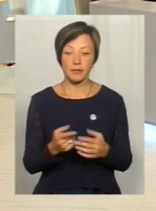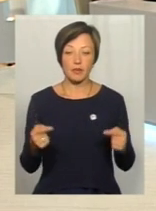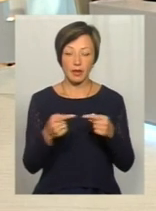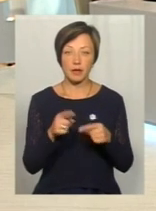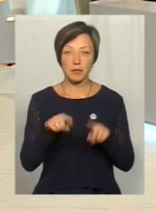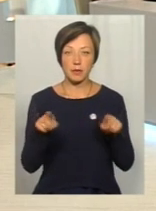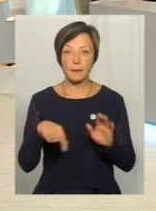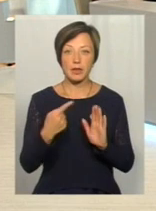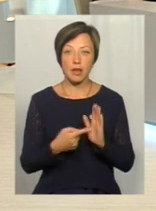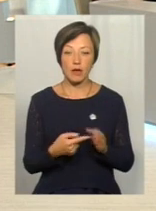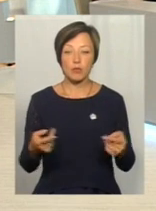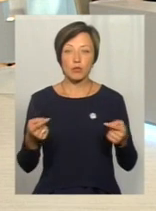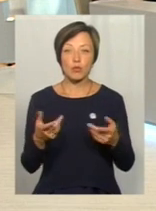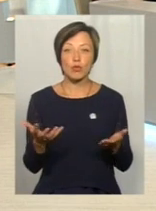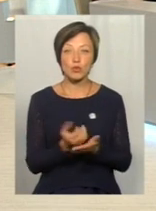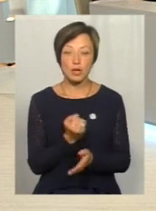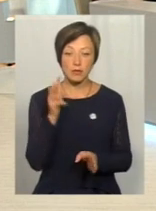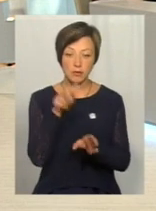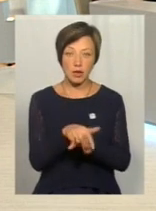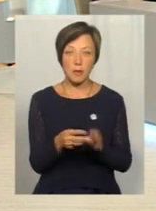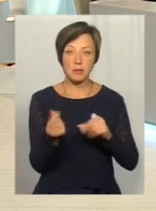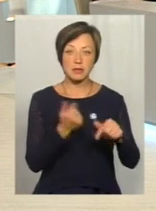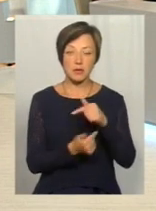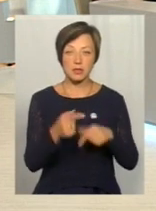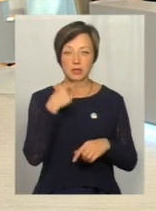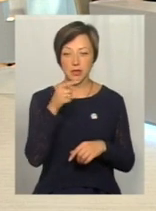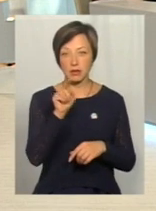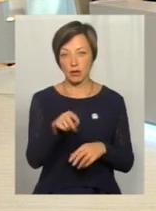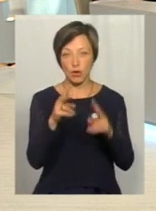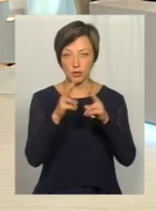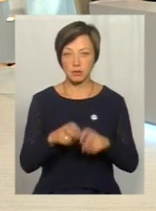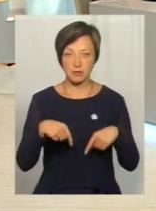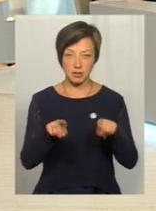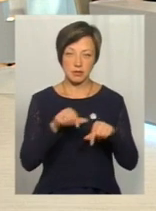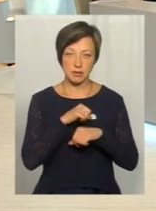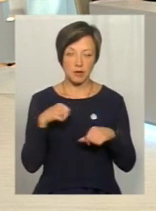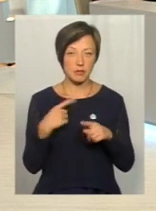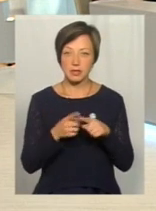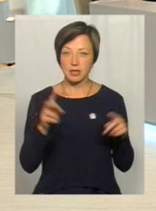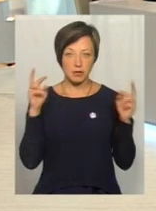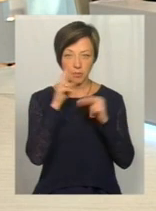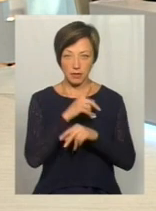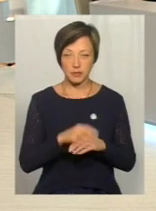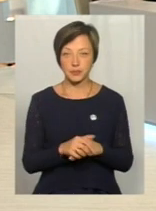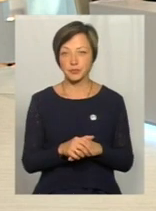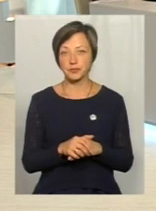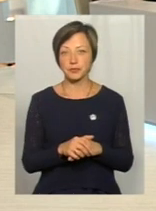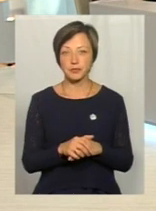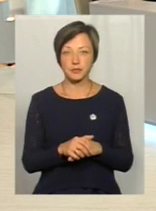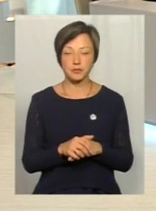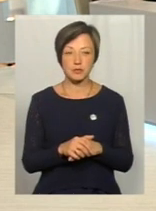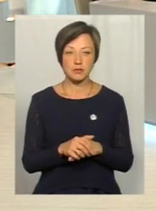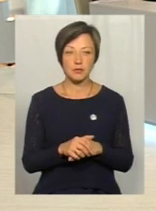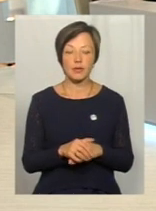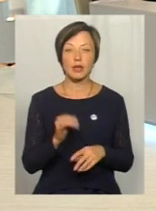Получається, що на плечі підприємців звалили цю ношу і сказали, хлопці, розбирайтеся з цим самим. Це невірно. Це в корінь невірно.